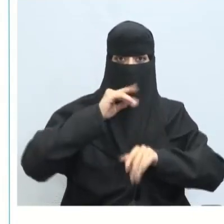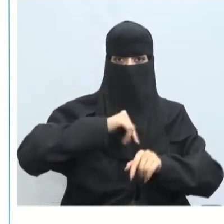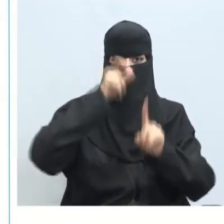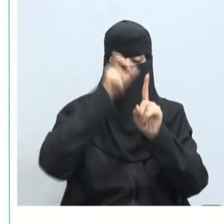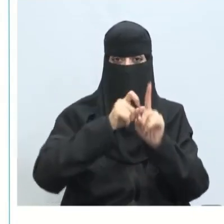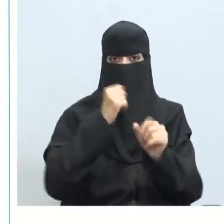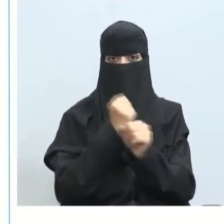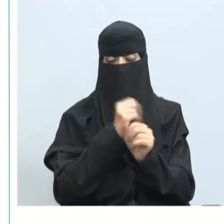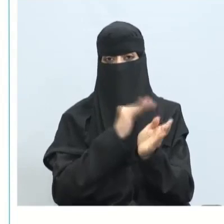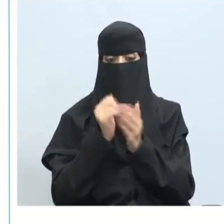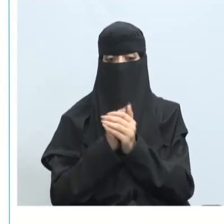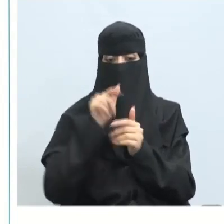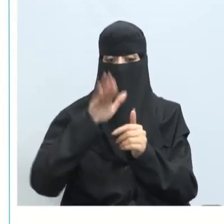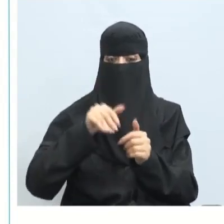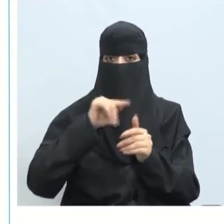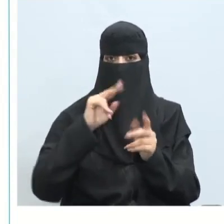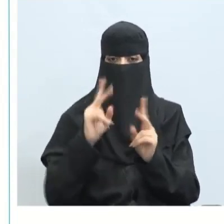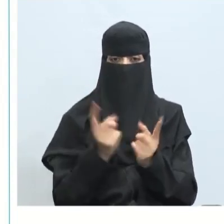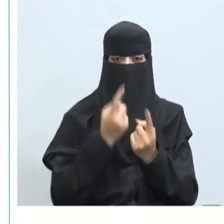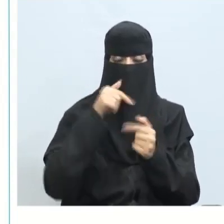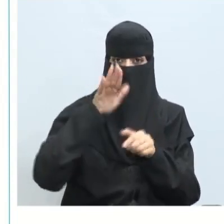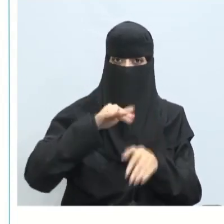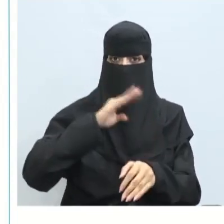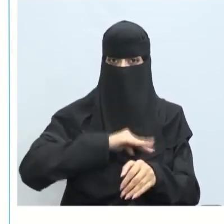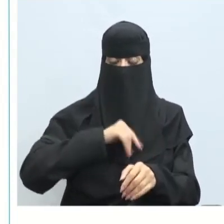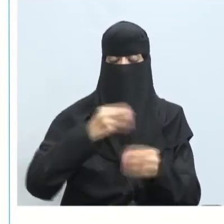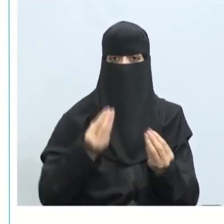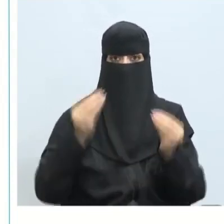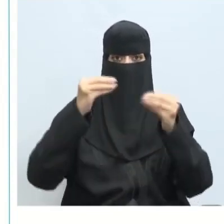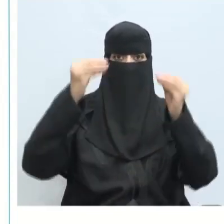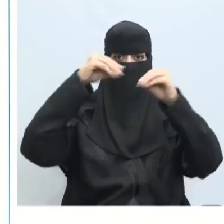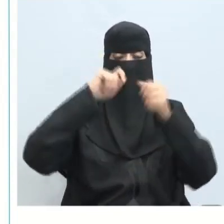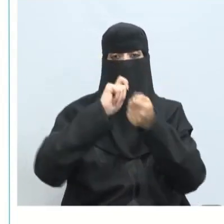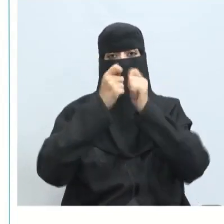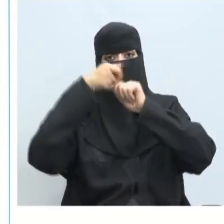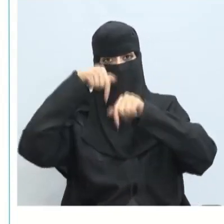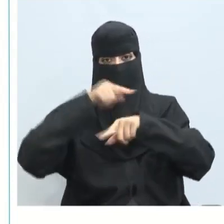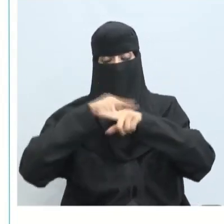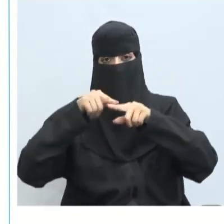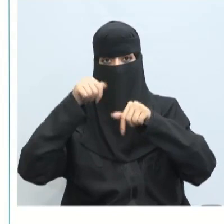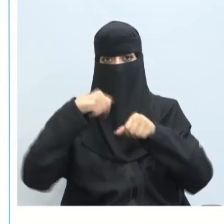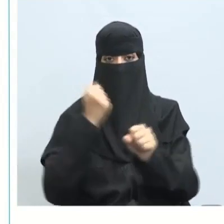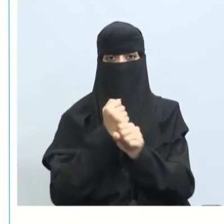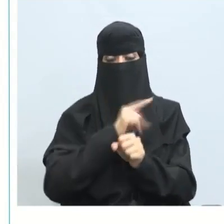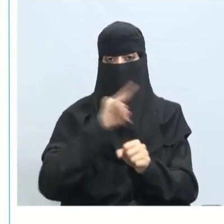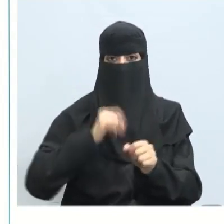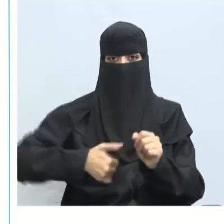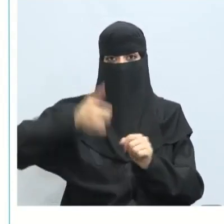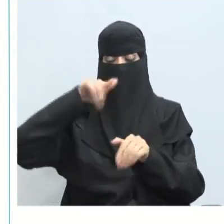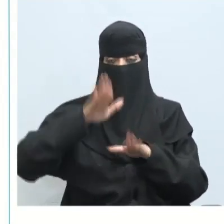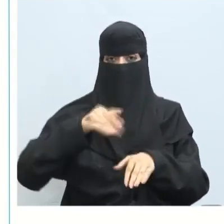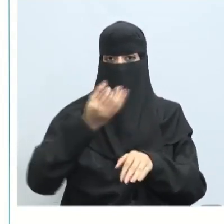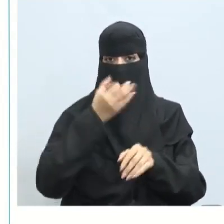الموظف وذكرنا من الطبيعة أن هناك ضغوط ولكن حينما تزداد يتحول إلى عمل لا يمكن إنجازه